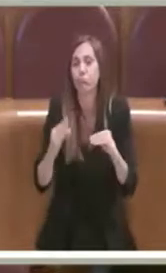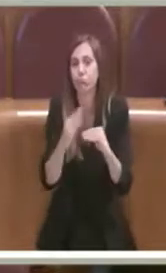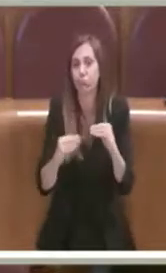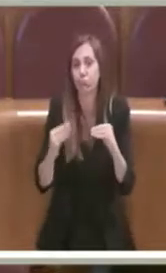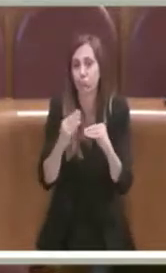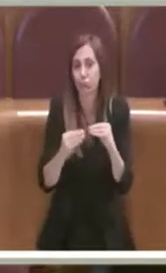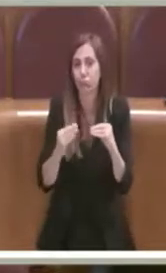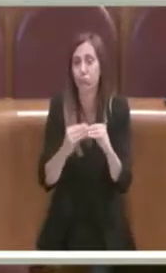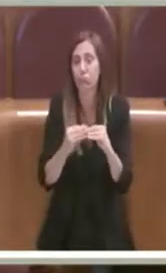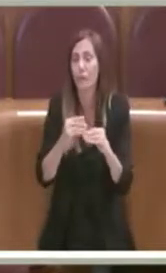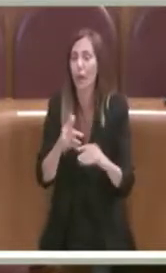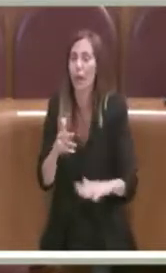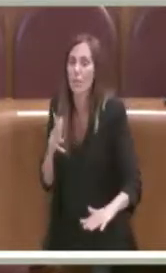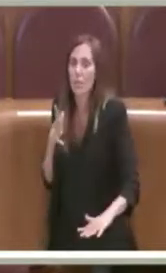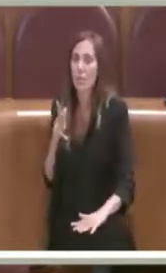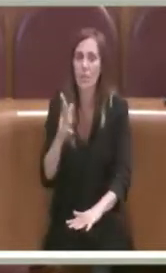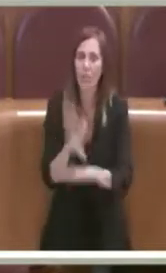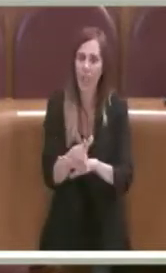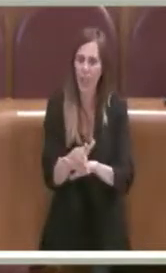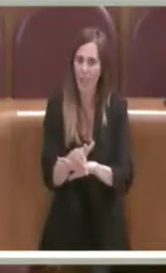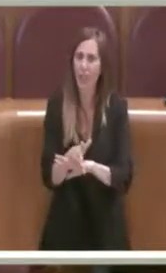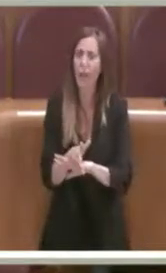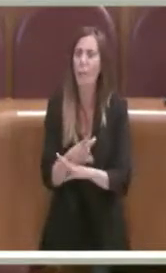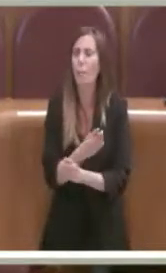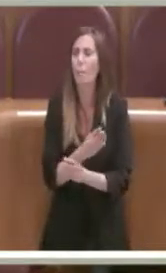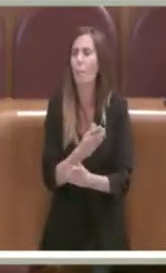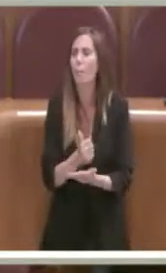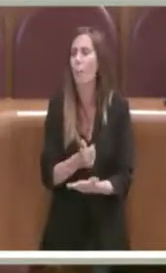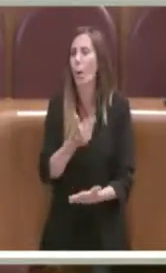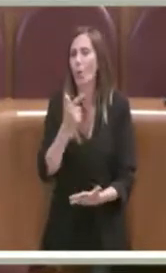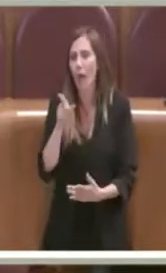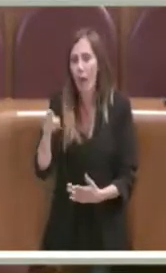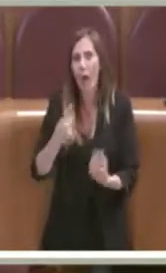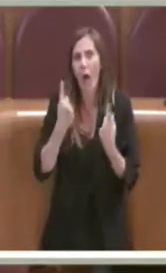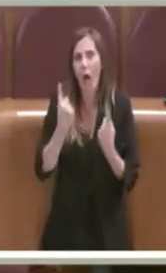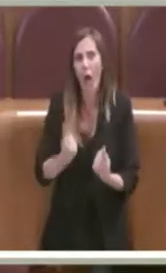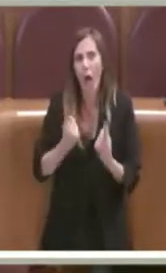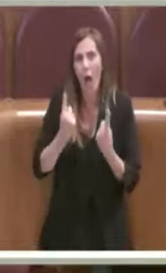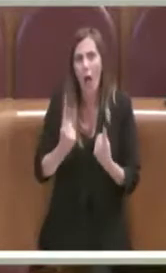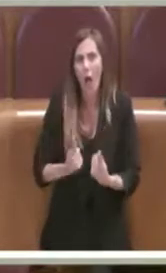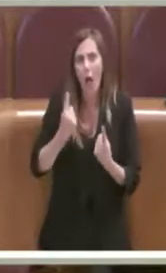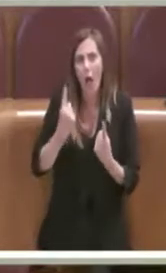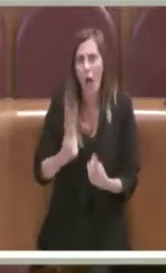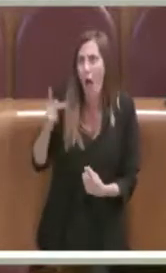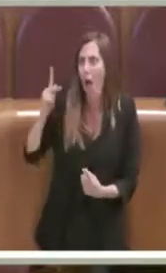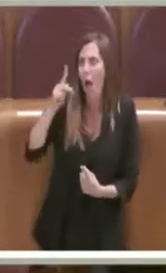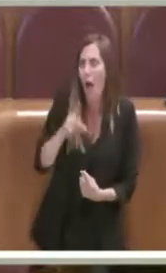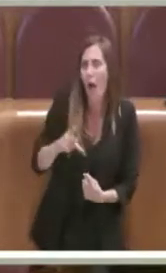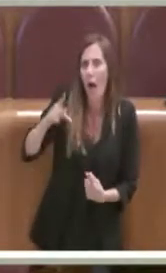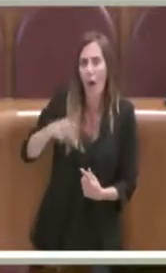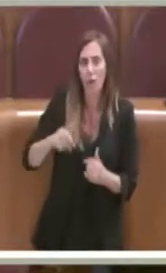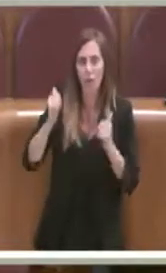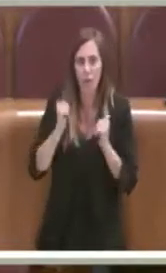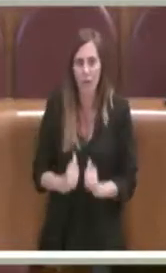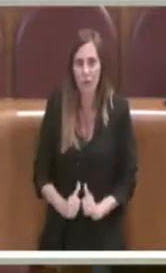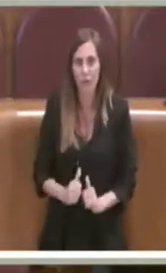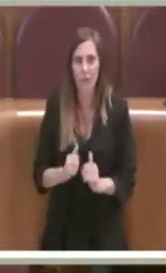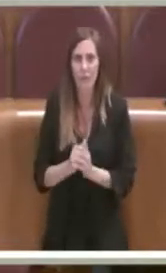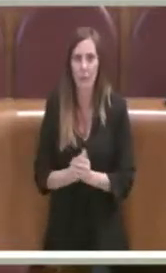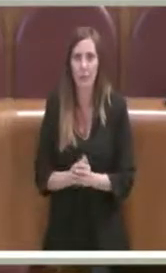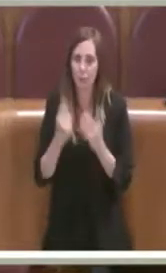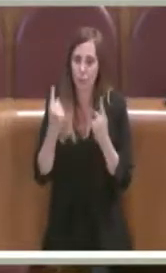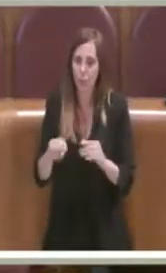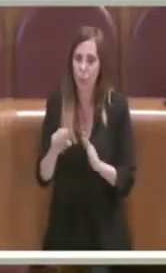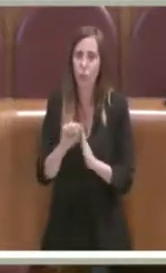intervento che aspettano da anni cittadini. Anche questa è una storia che viene da